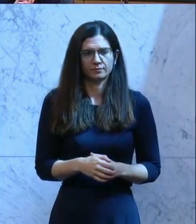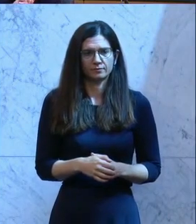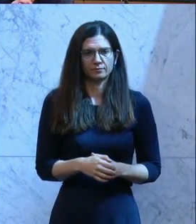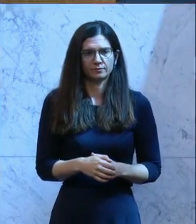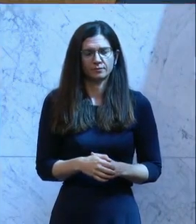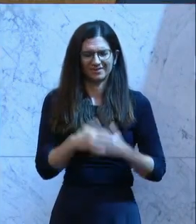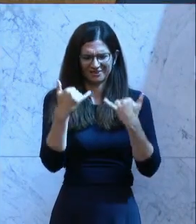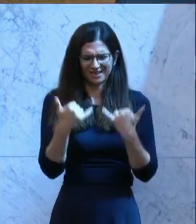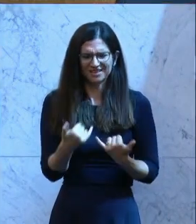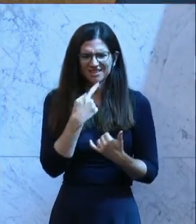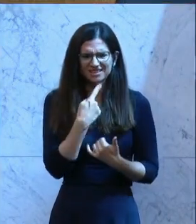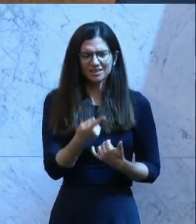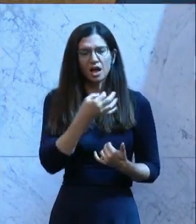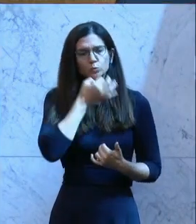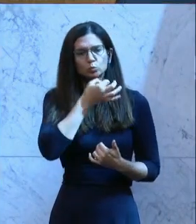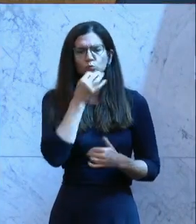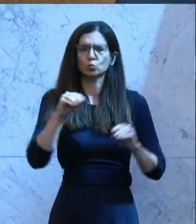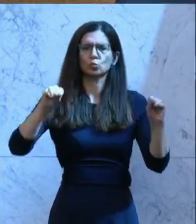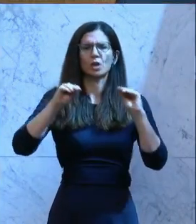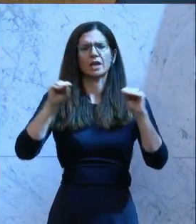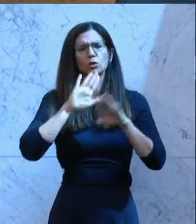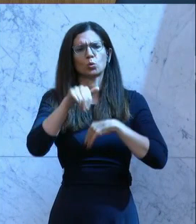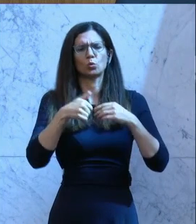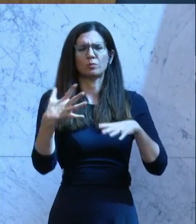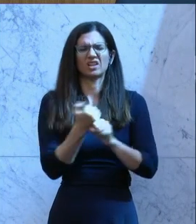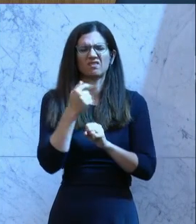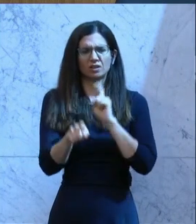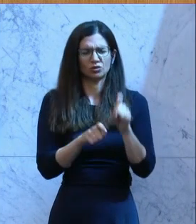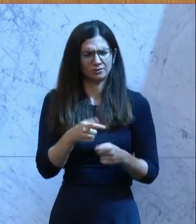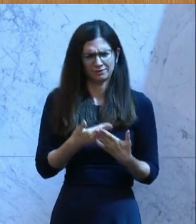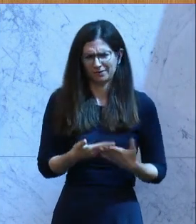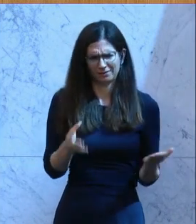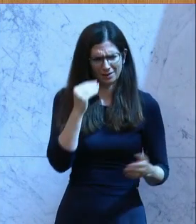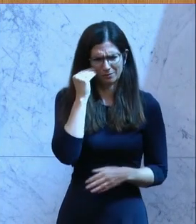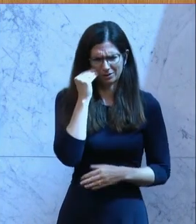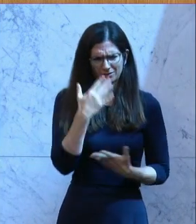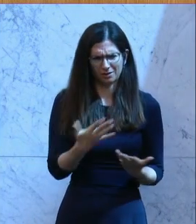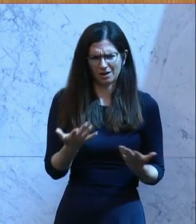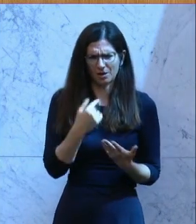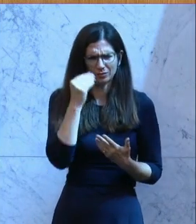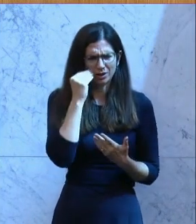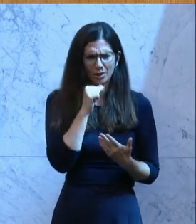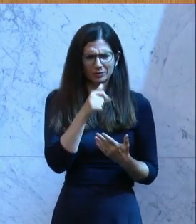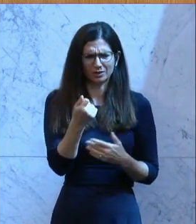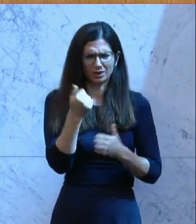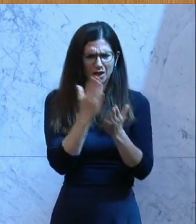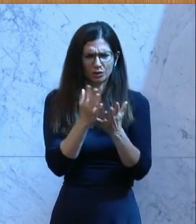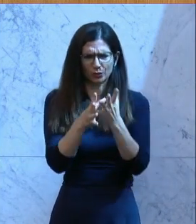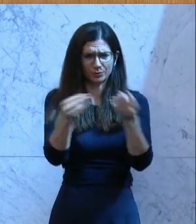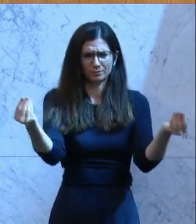Und jetzt sagen Sie aber, jetzt machen wir eine echte Übergewinnsteuer. Das glaubt Ihnen doch niemand mehr. Das Geld ist schon weg.